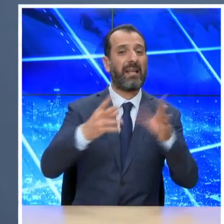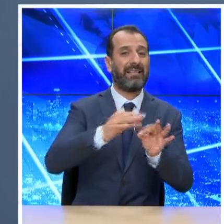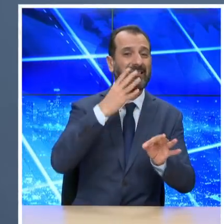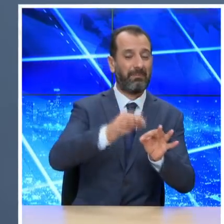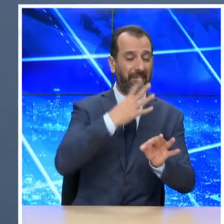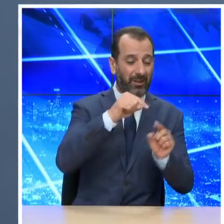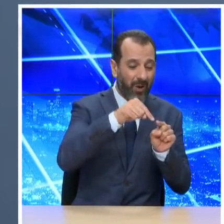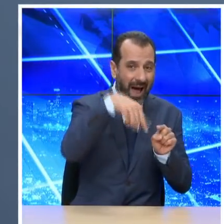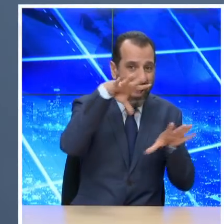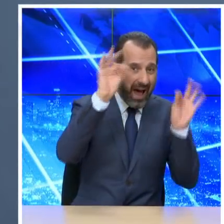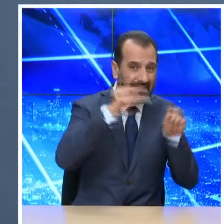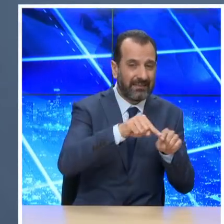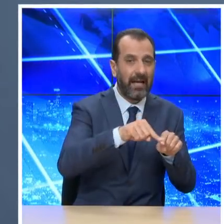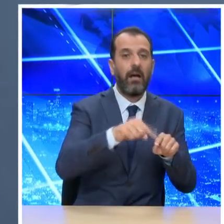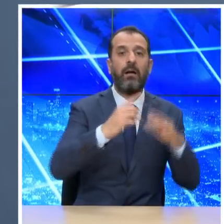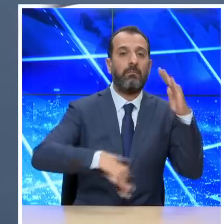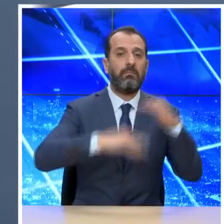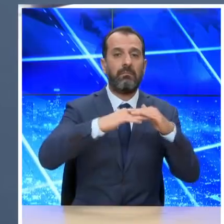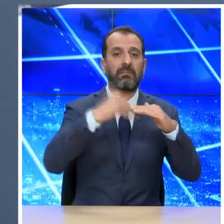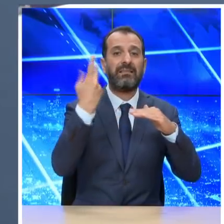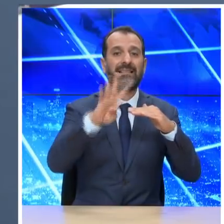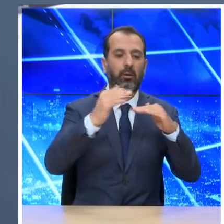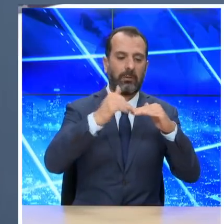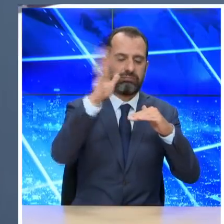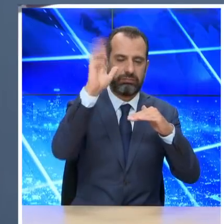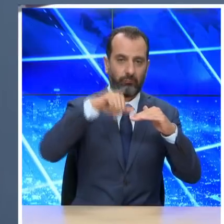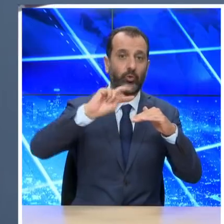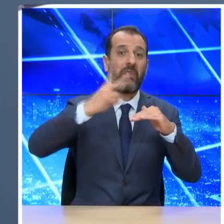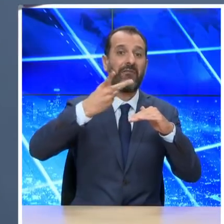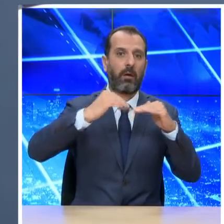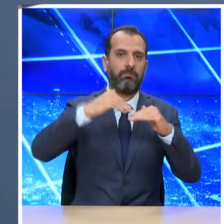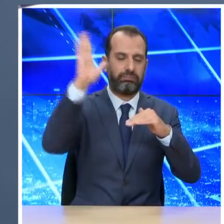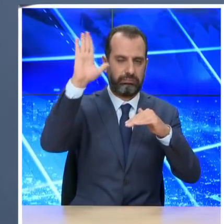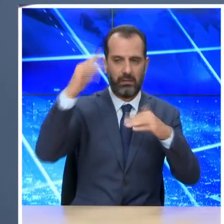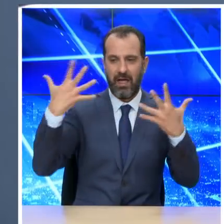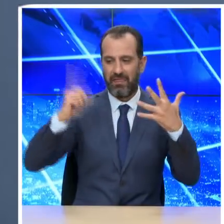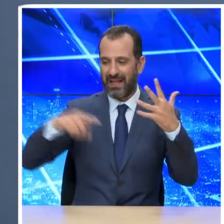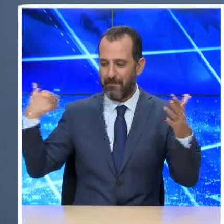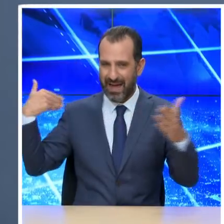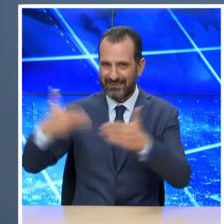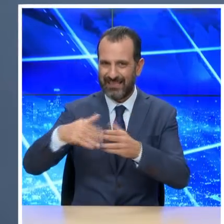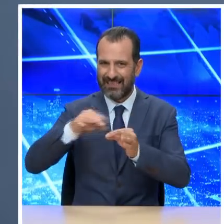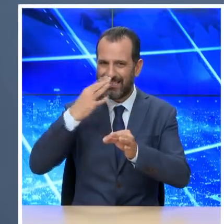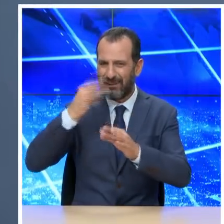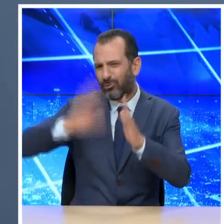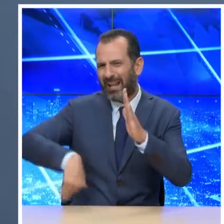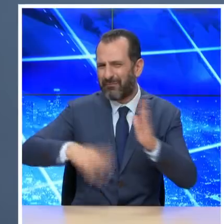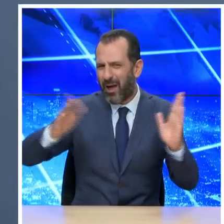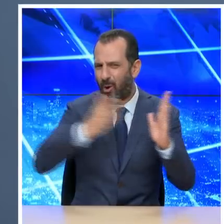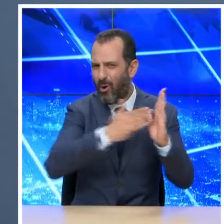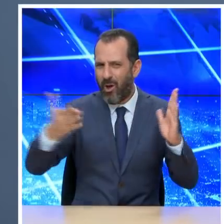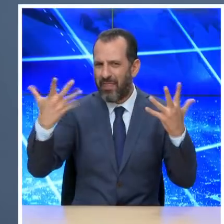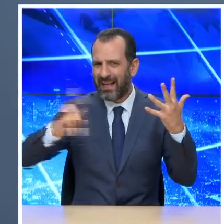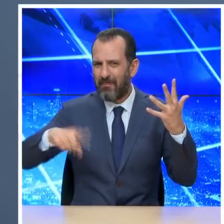ημερήσια κρουσμάτα ξεπέρασαν το φράγμα των 400 για δεύτερη φορά το τελευταίο δεκαήμερο του Σεπτεμβρίου. Παραμένει